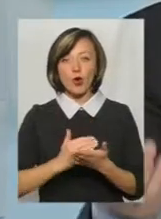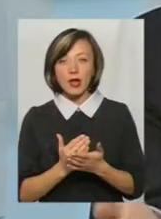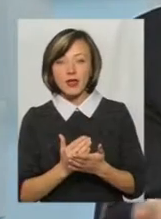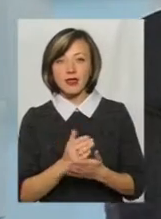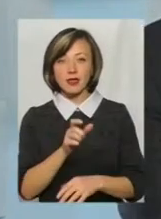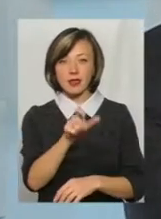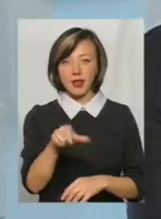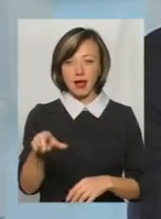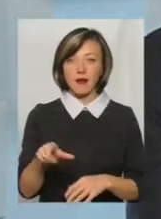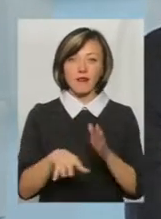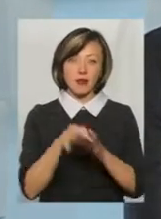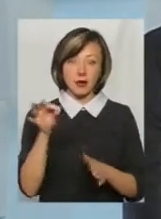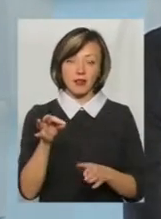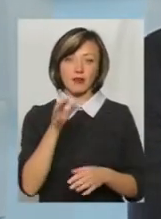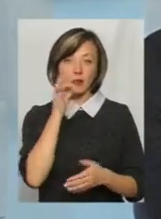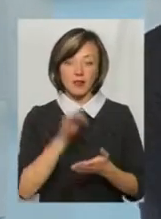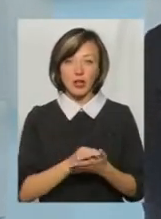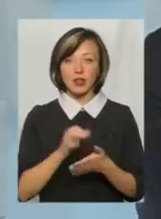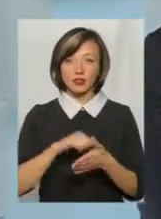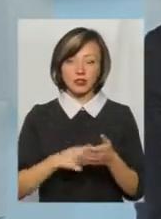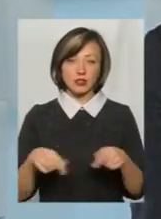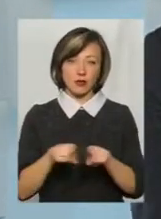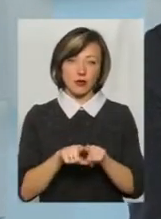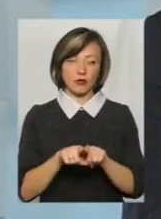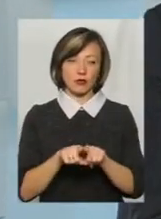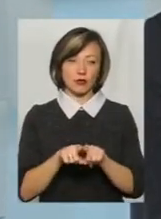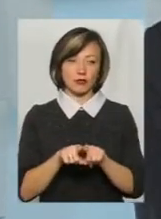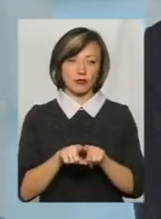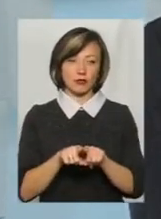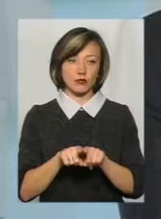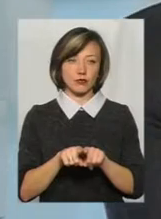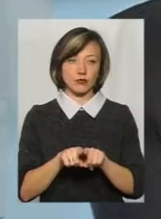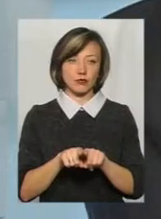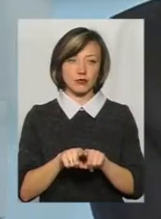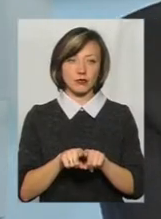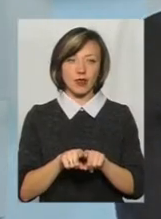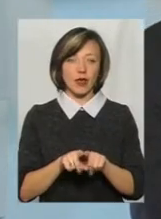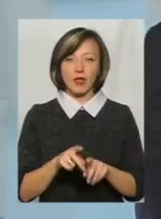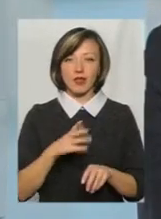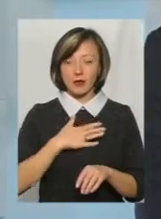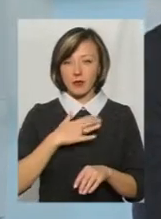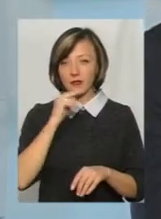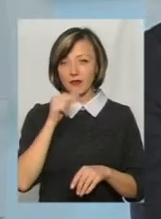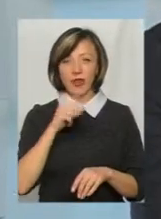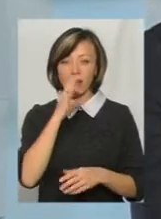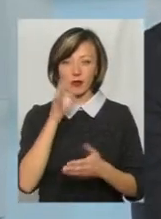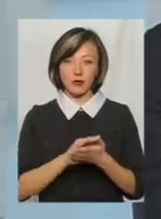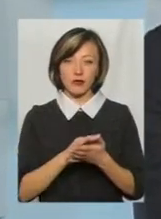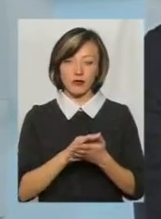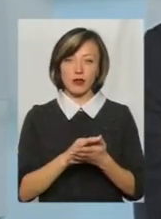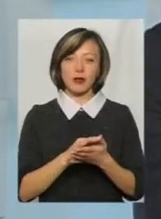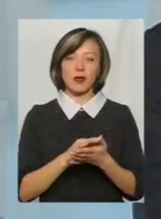ми вибрали відповідальних, через такий от безвідповідальний наш підхід до виборчої системи.